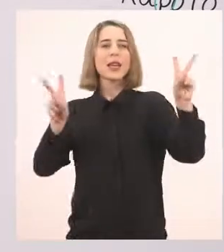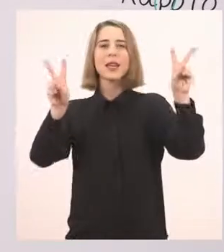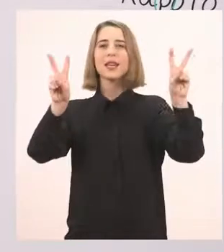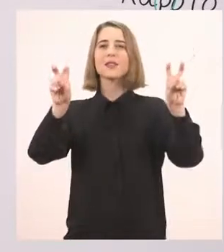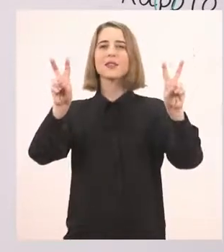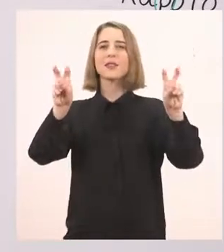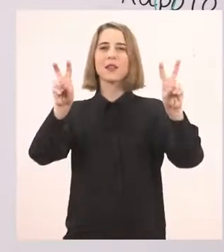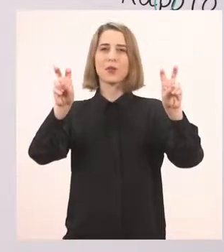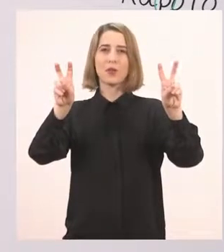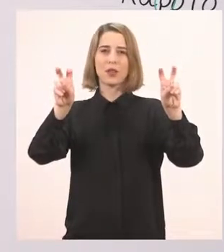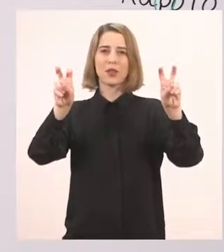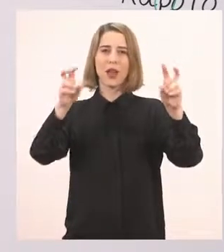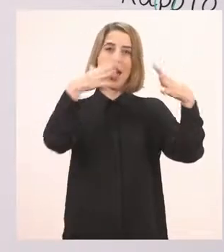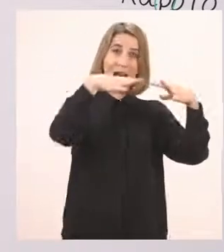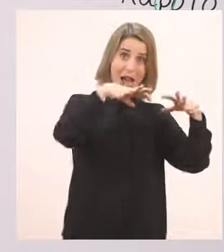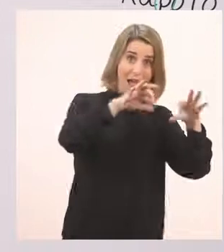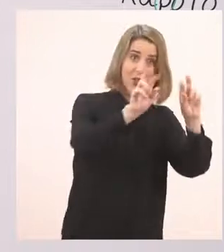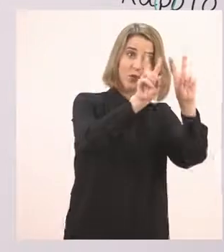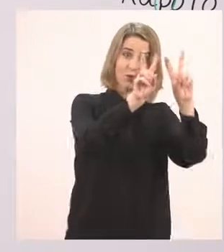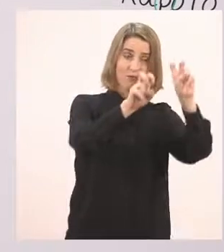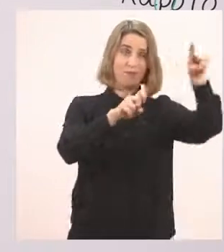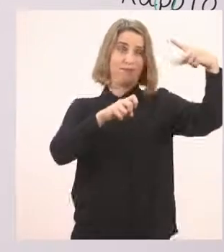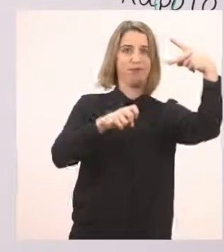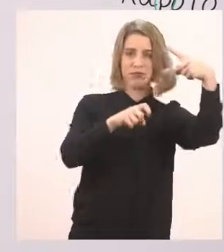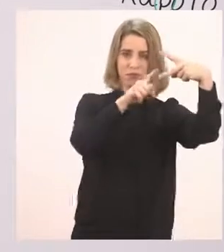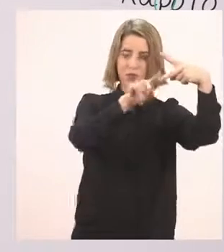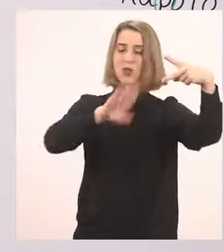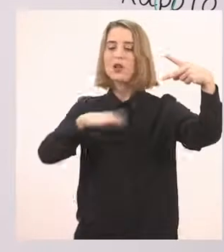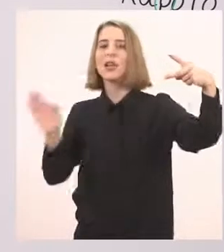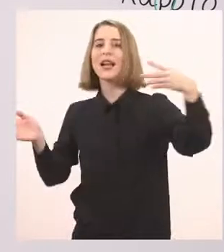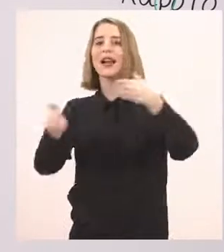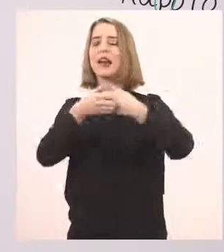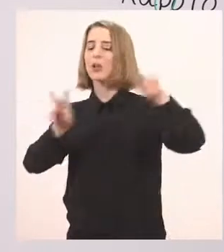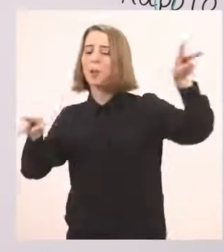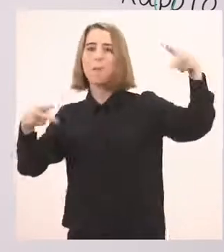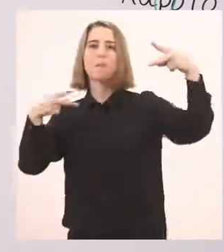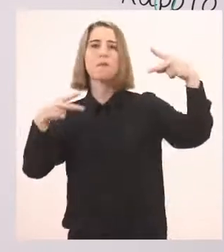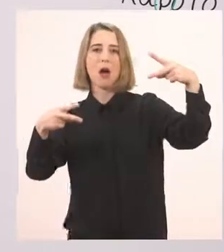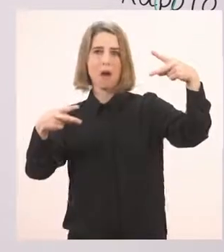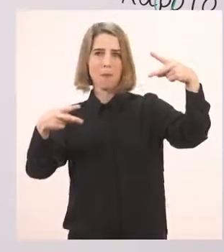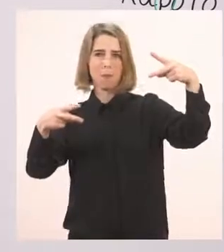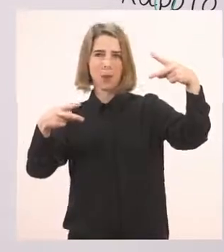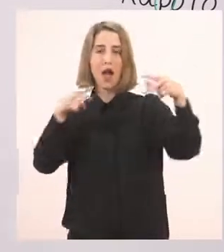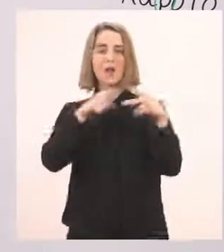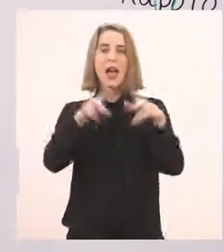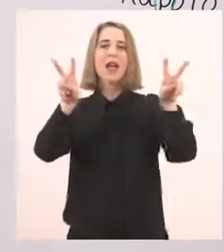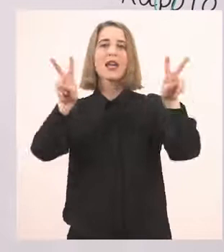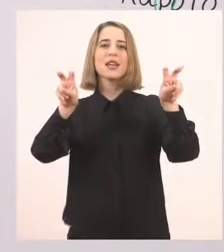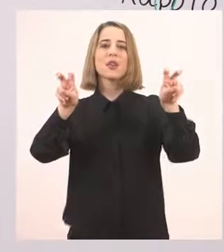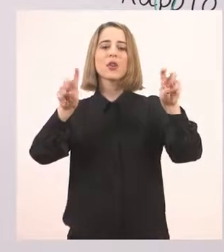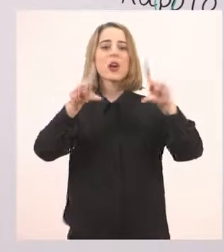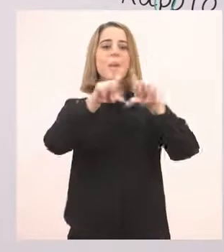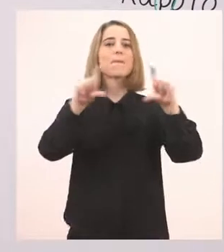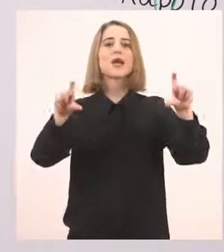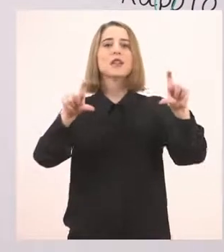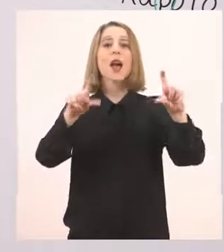όταν ξεκινάμε. Ανοίγουμε εισαγωγικά και στο τέλος τα κλείνουμε τα εισαγωγικά. Μέσα στα εισαγωγικά βάζουμε